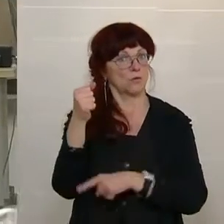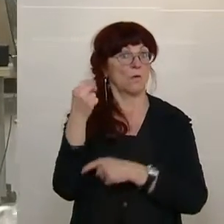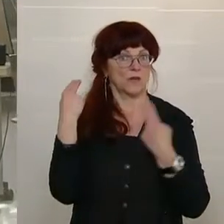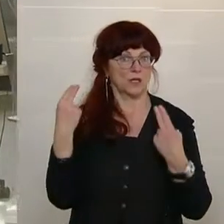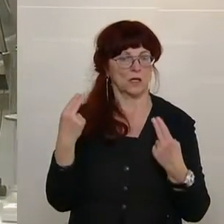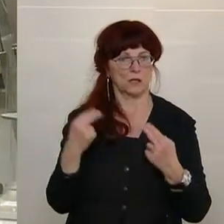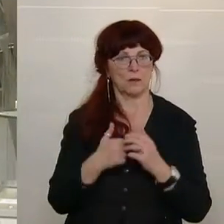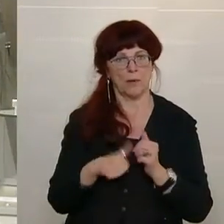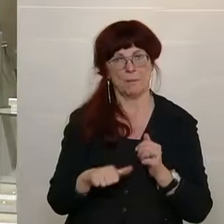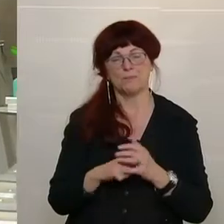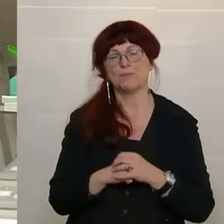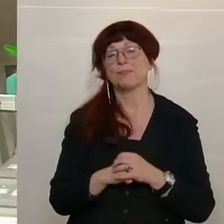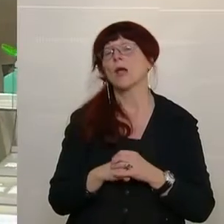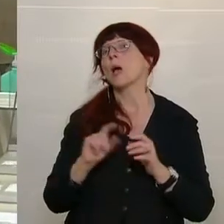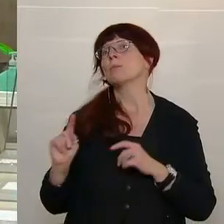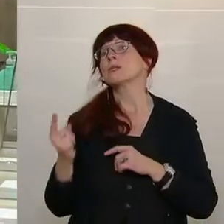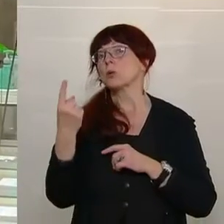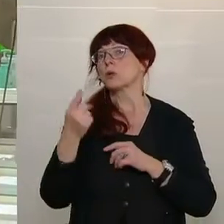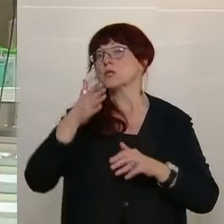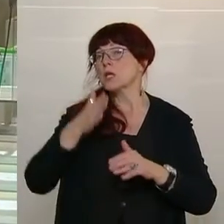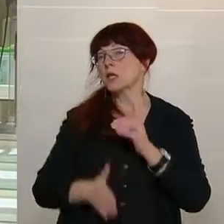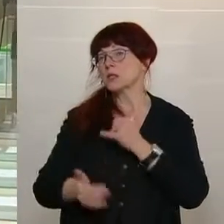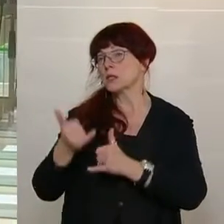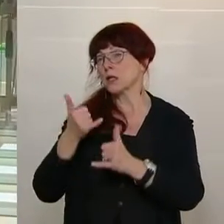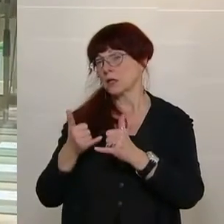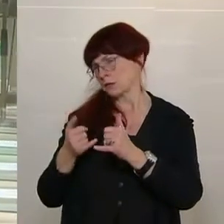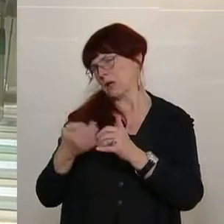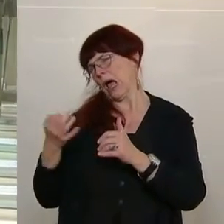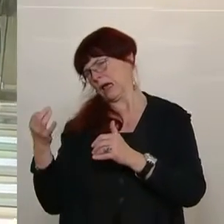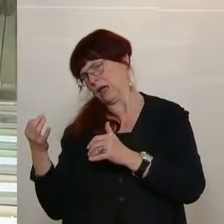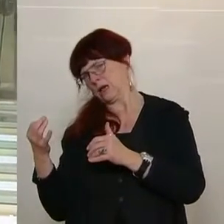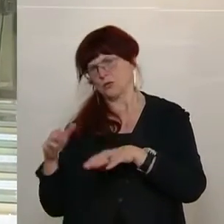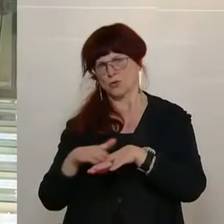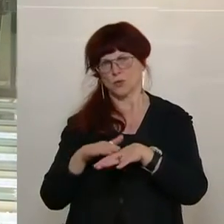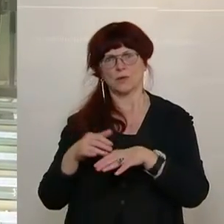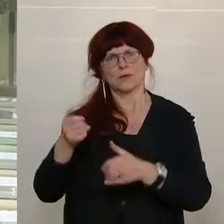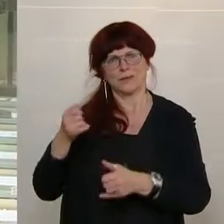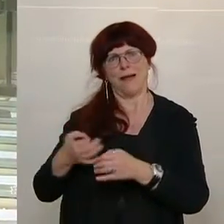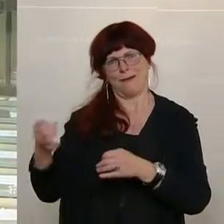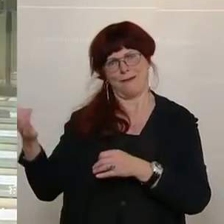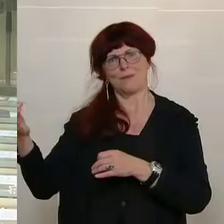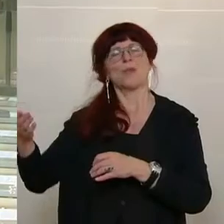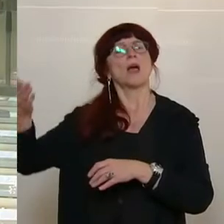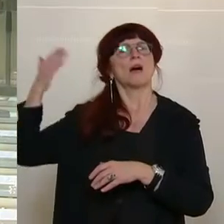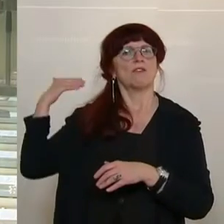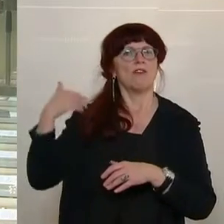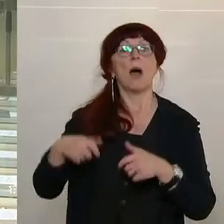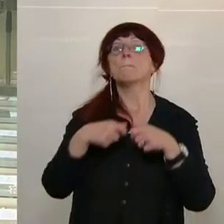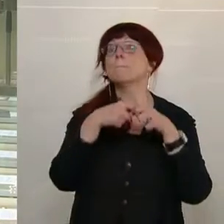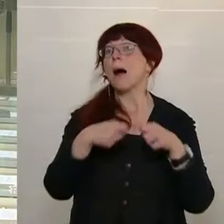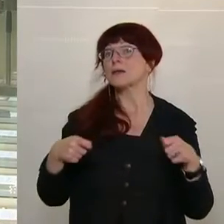Es werden ja, gerade in den vergangenen Tagen wurden ja wieder Maßnahmen, die finanziellen Mittel